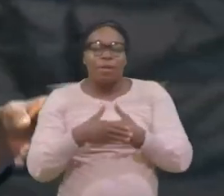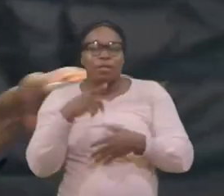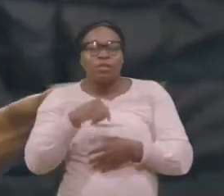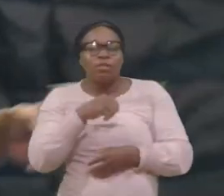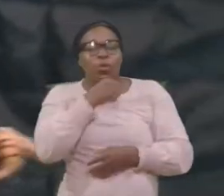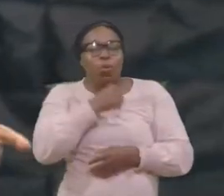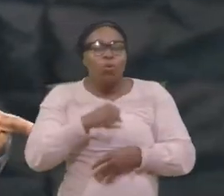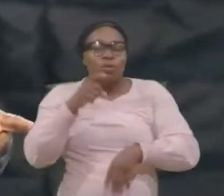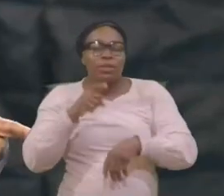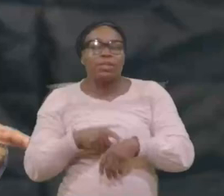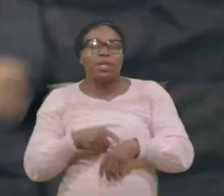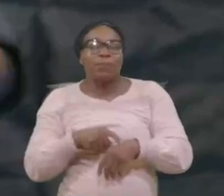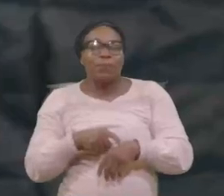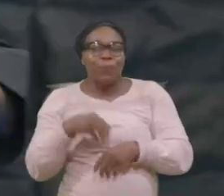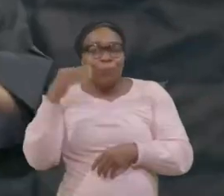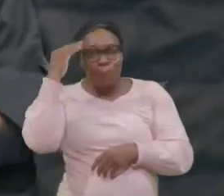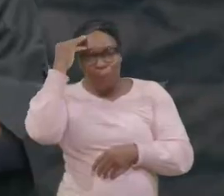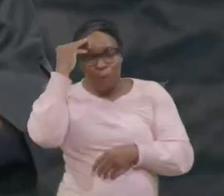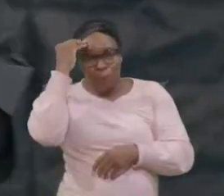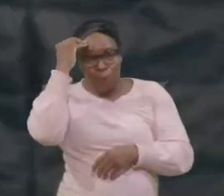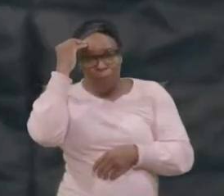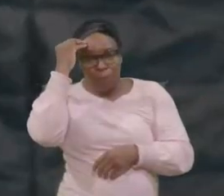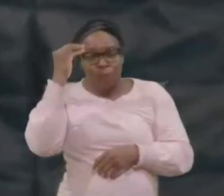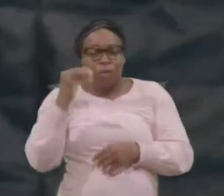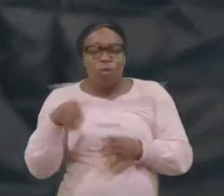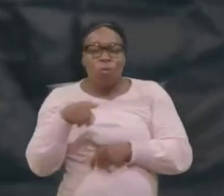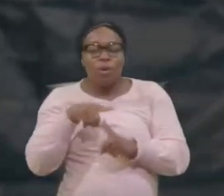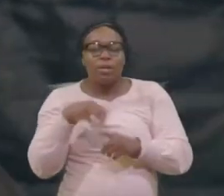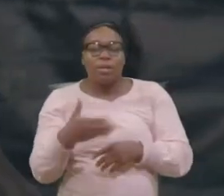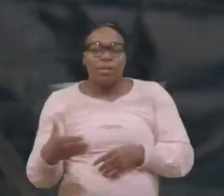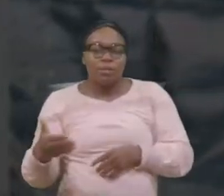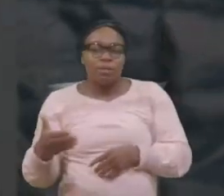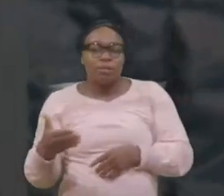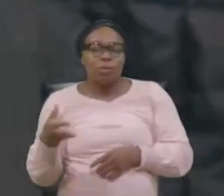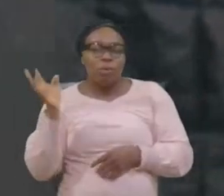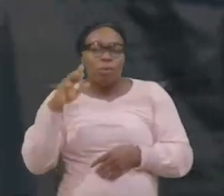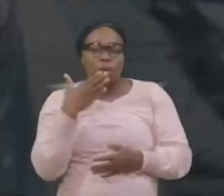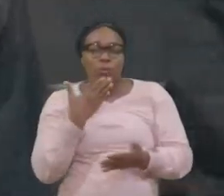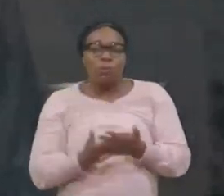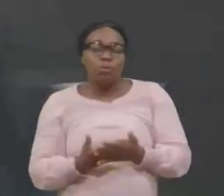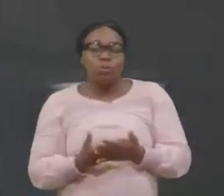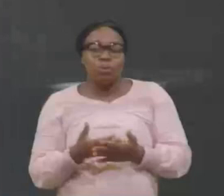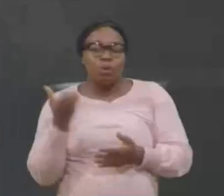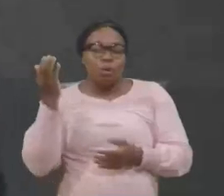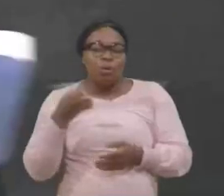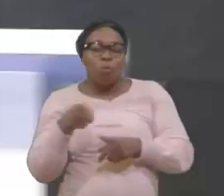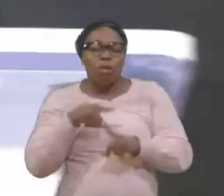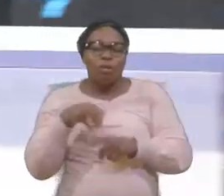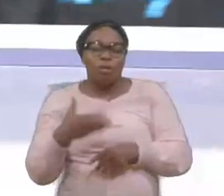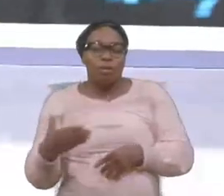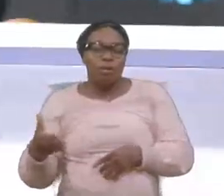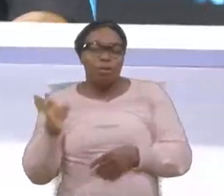ramène les mémoires des temps passés ou quand les choses étaient bonnes quand les choses étaient